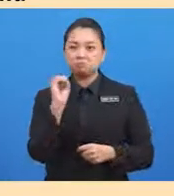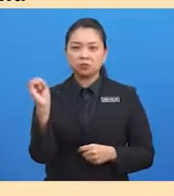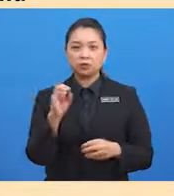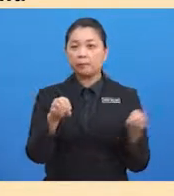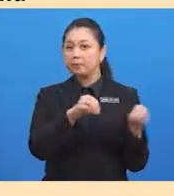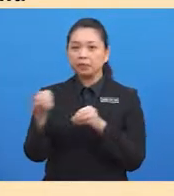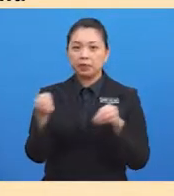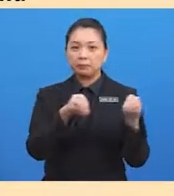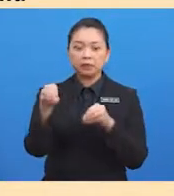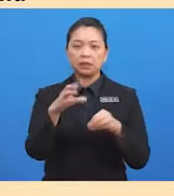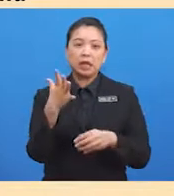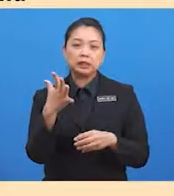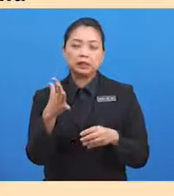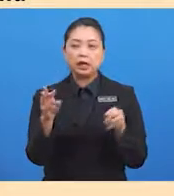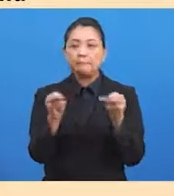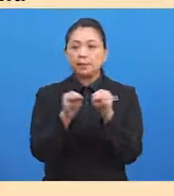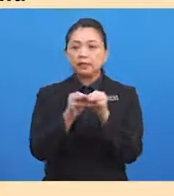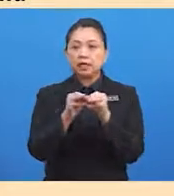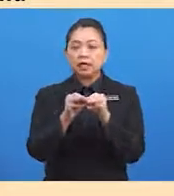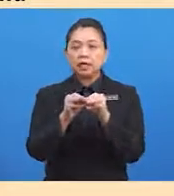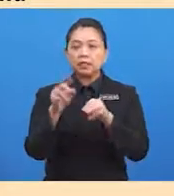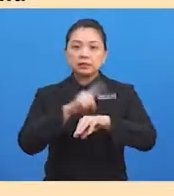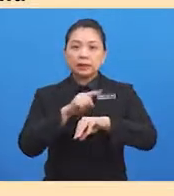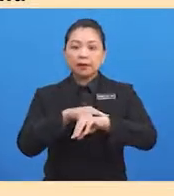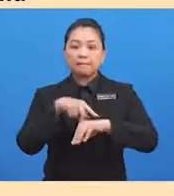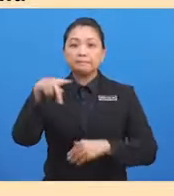Zaman Paleolitik dan Zaman Mesolitik.